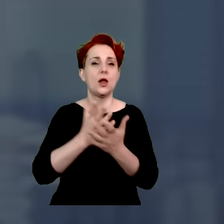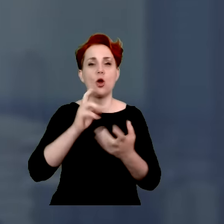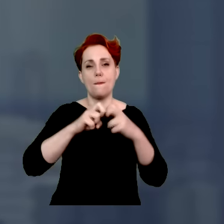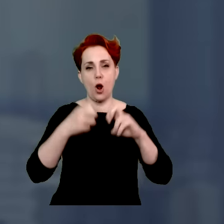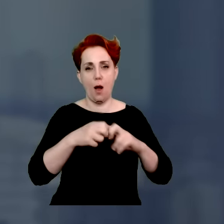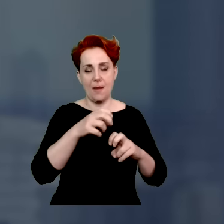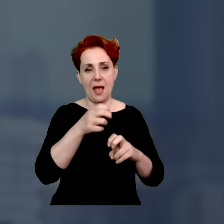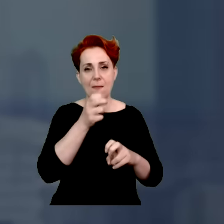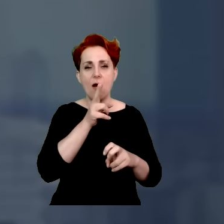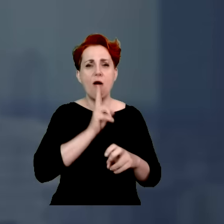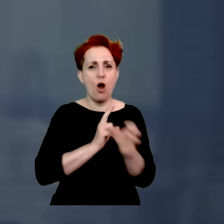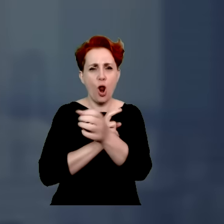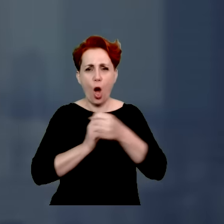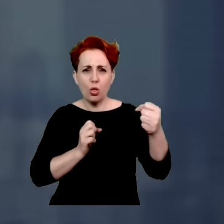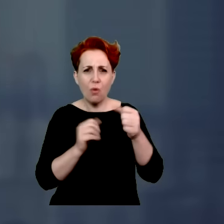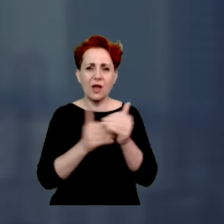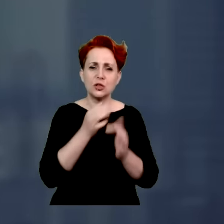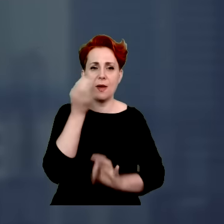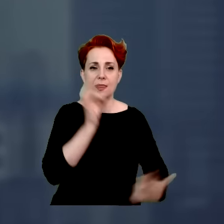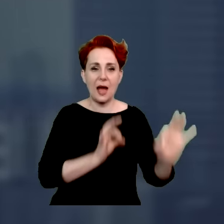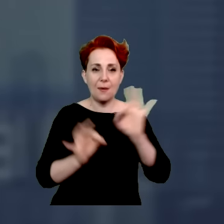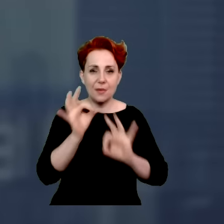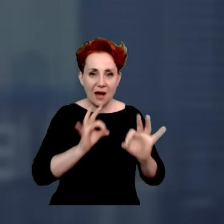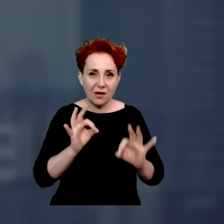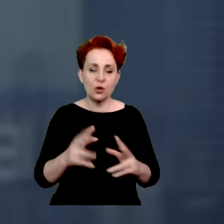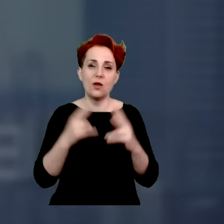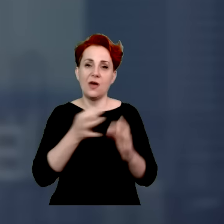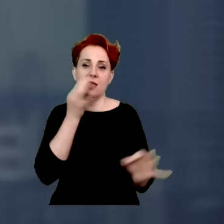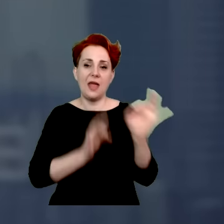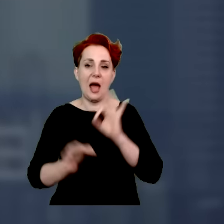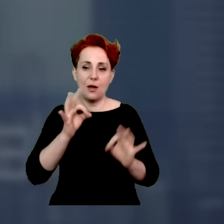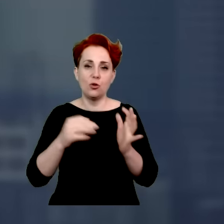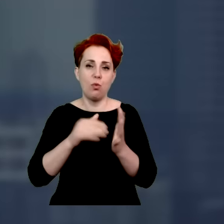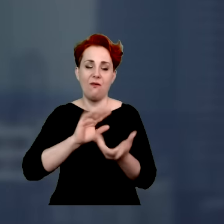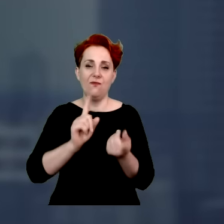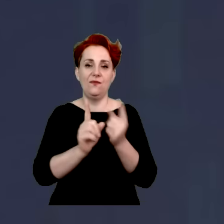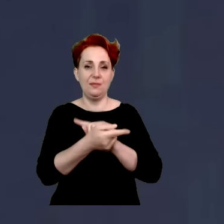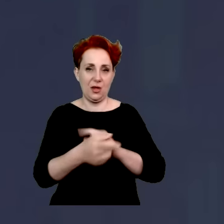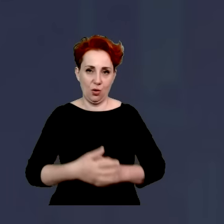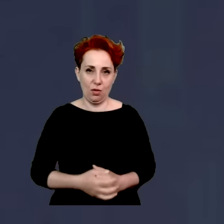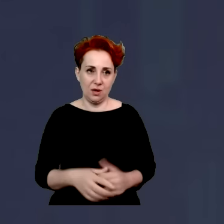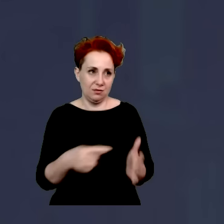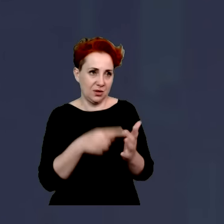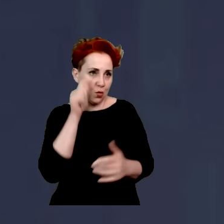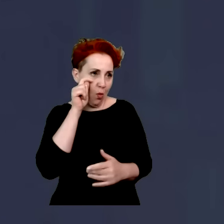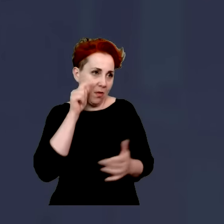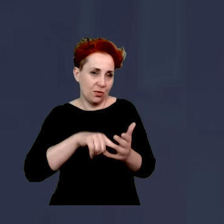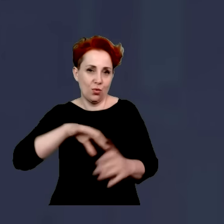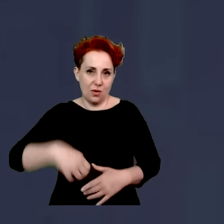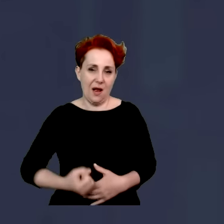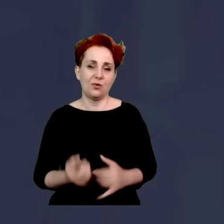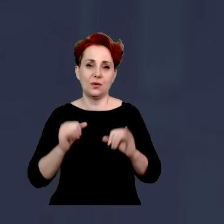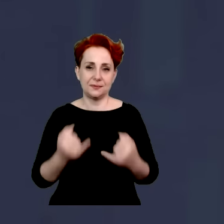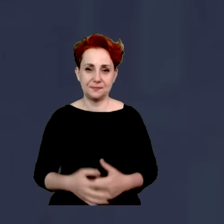ją naprawiać, no i w ramach gwarancji została wymieniona. To jest takie podsumowanie. Taki kłopot i taka kradzież. No tak, no proszę pani, no